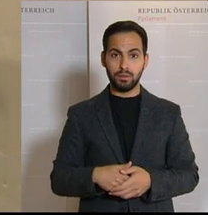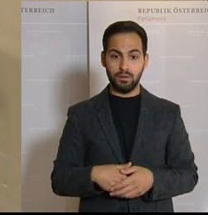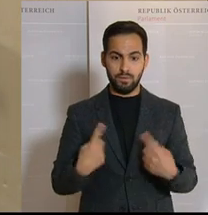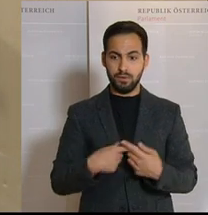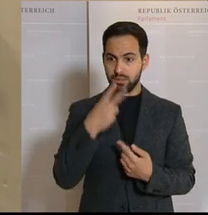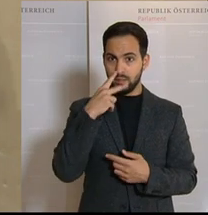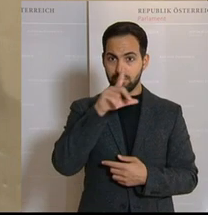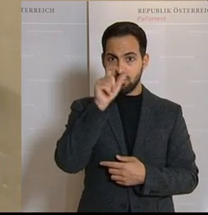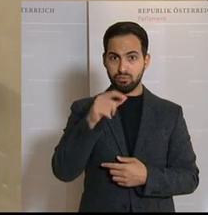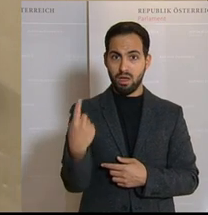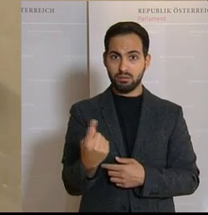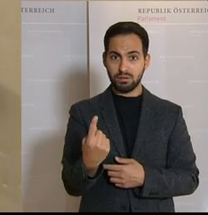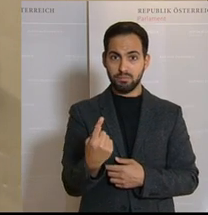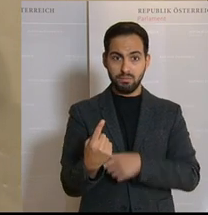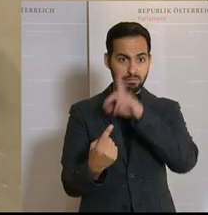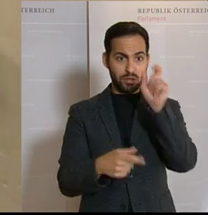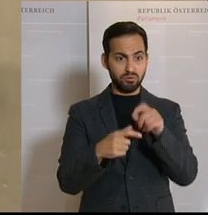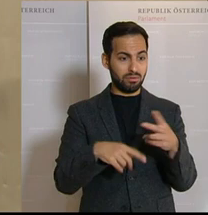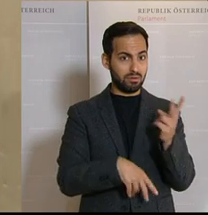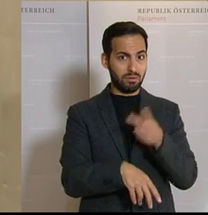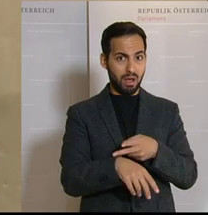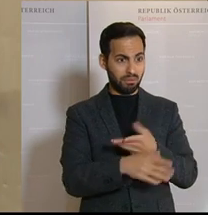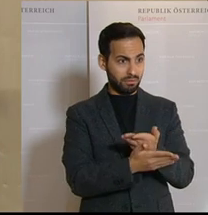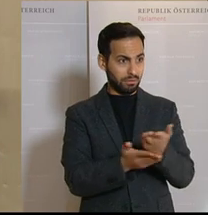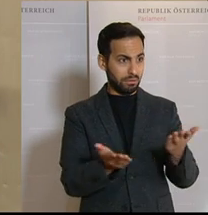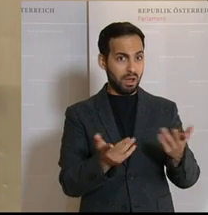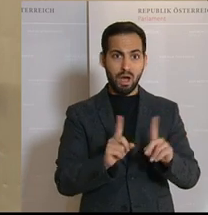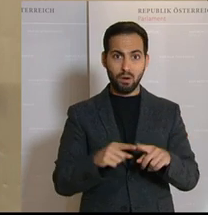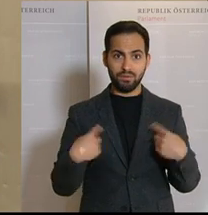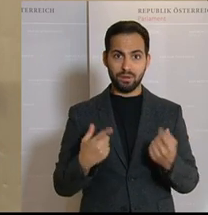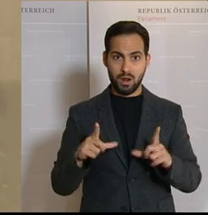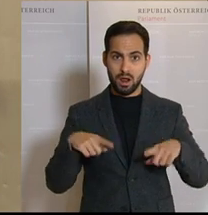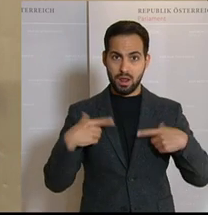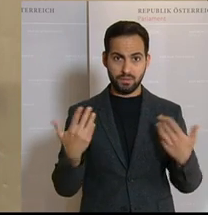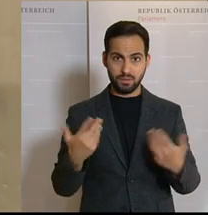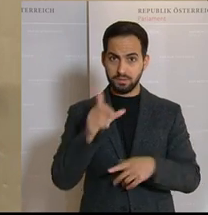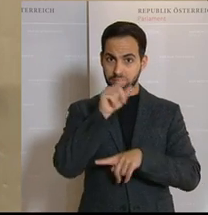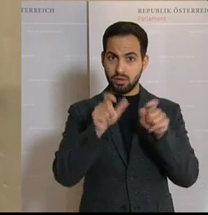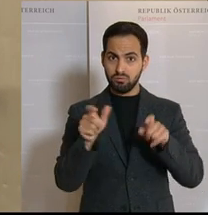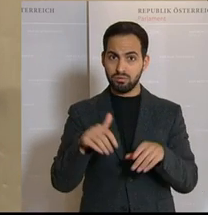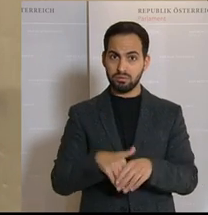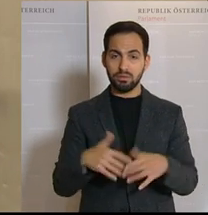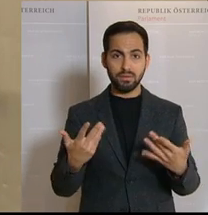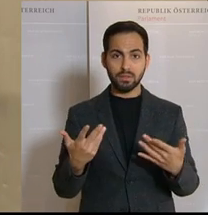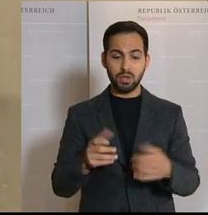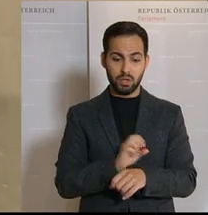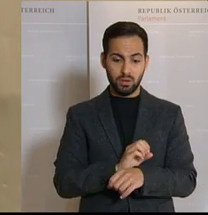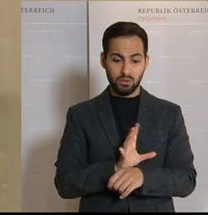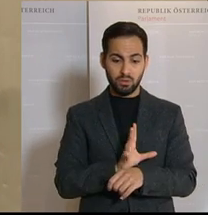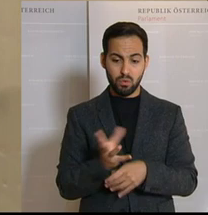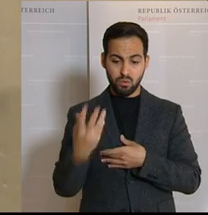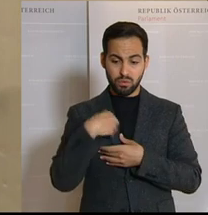dass Menschen krank geworden sind. Und wir haben auch erlebt, dass Menschen die Corona